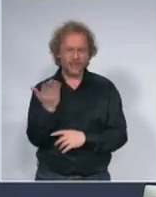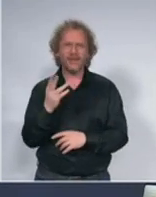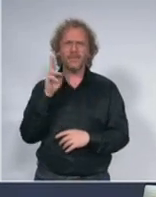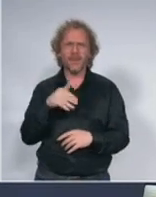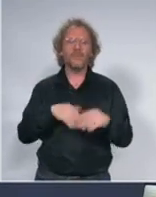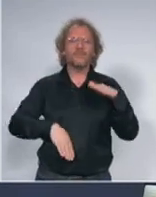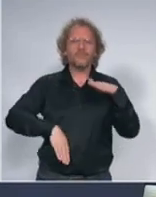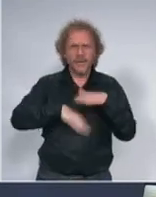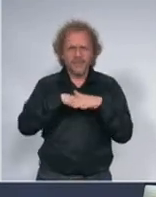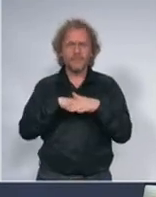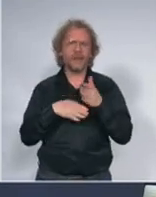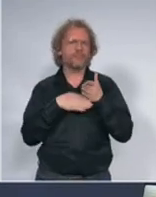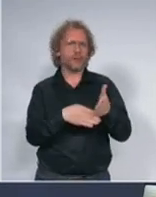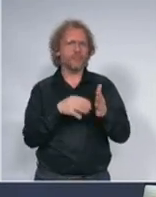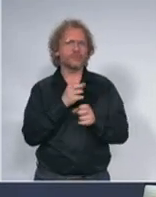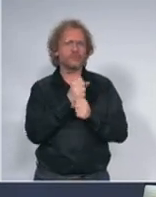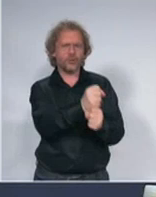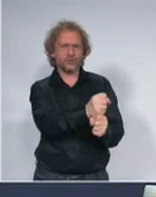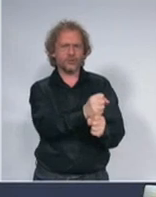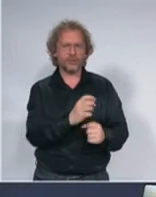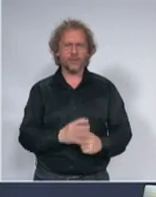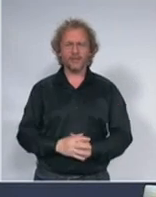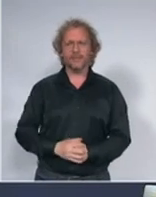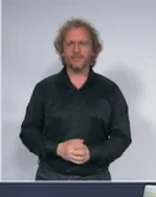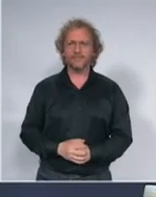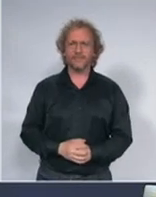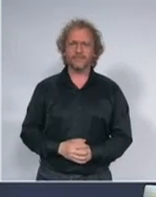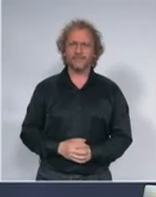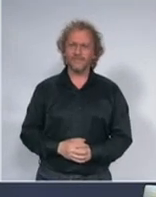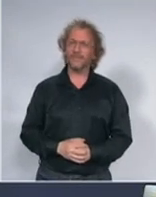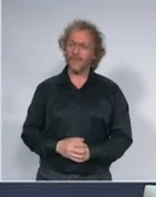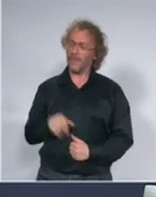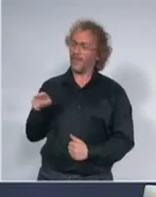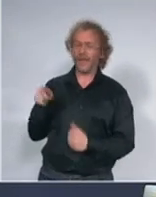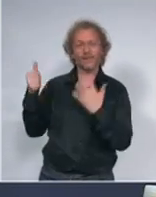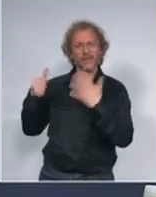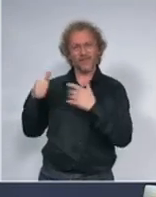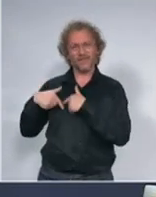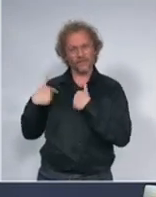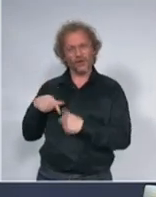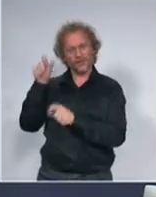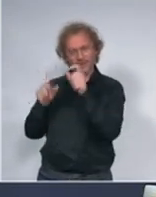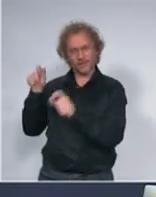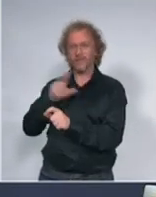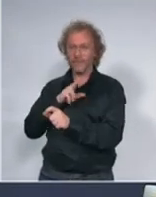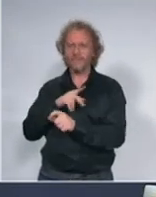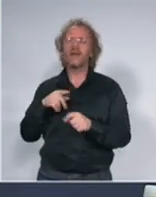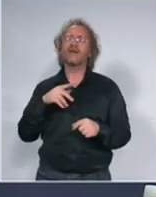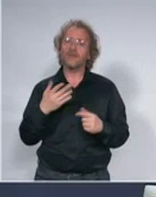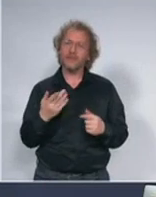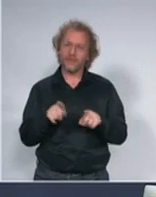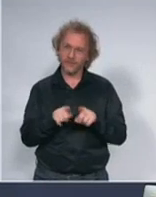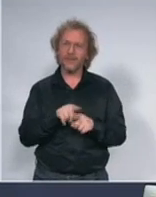moguću pomoć i podršku. Pored 6.000 volontera, mi imamo trenutno otprilike 1700